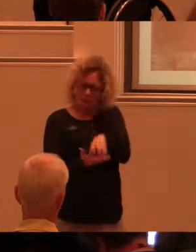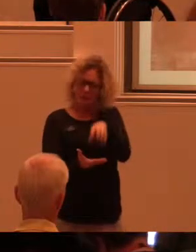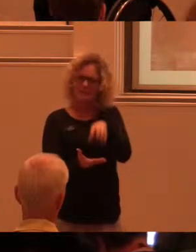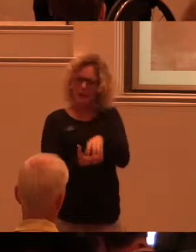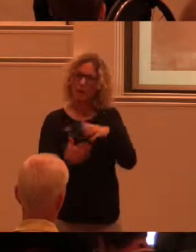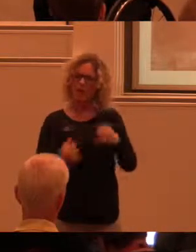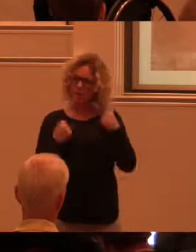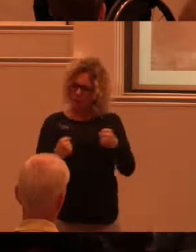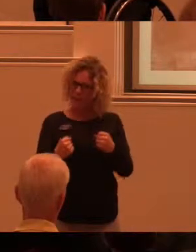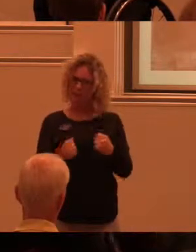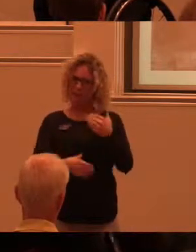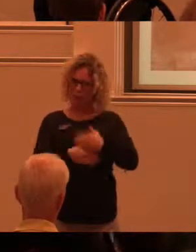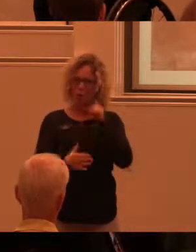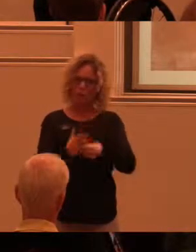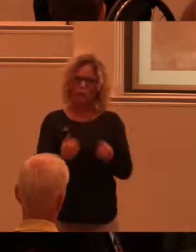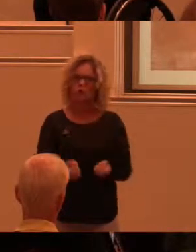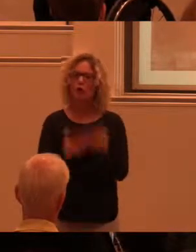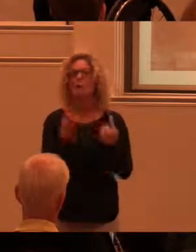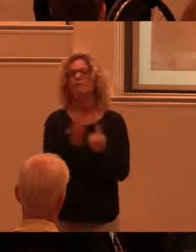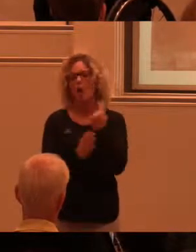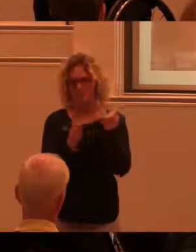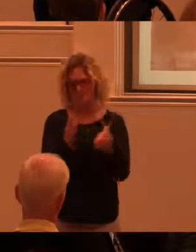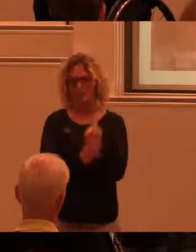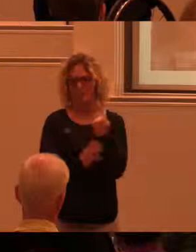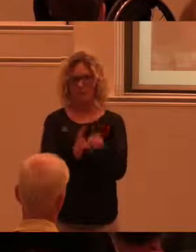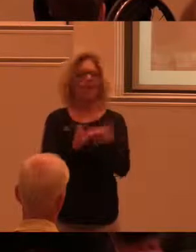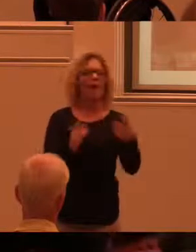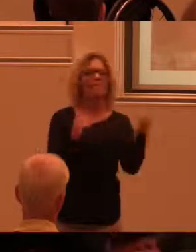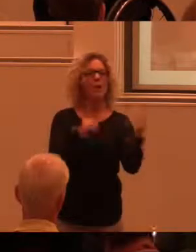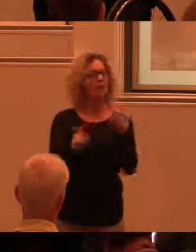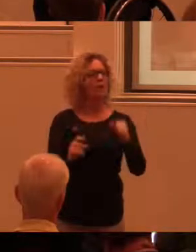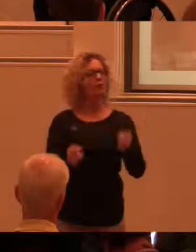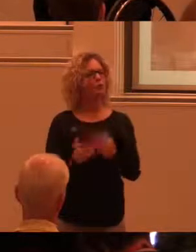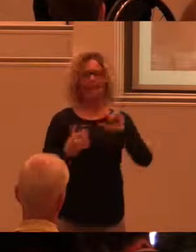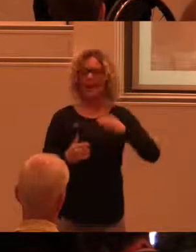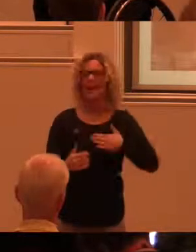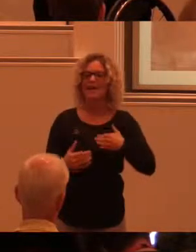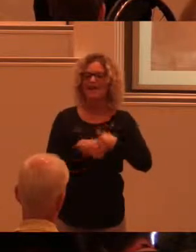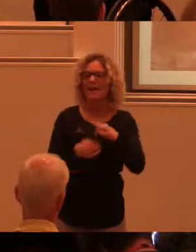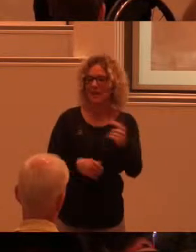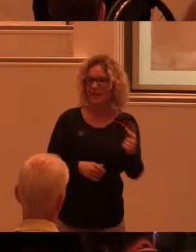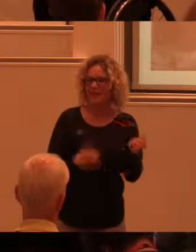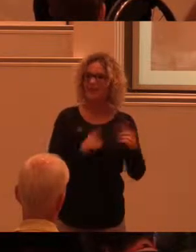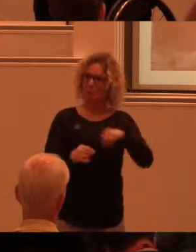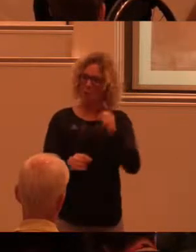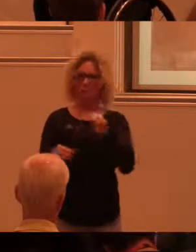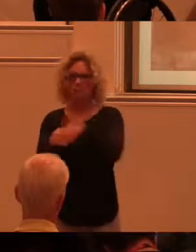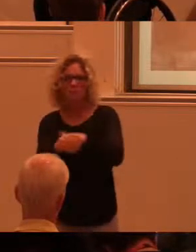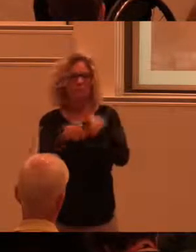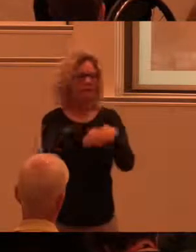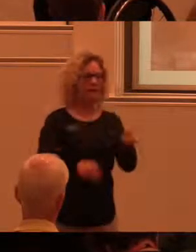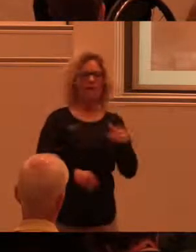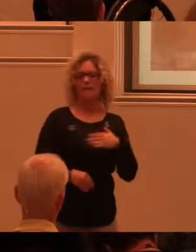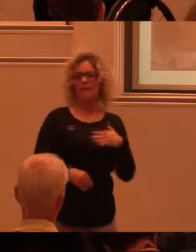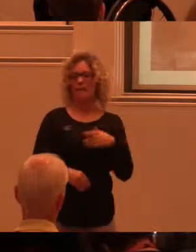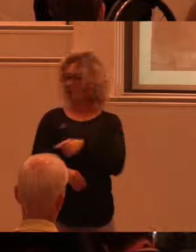väldigt viktig roll i att skapa förutsättningar för att människor kan skapa sin egen delaktighet. Att människor kan vara delaktiga i de sammanhang de